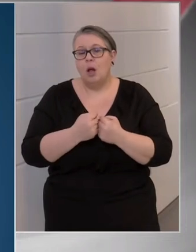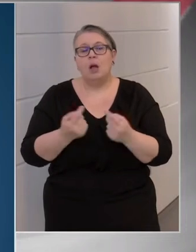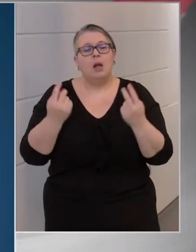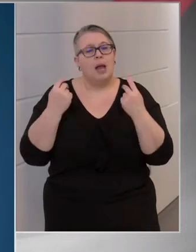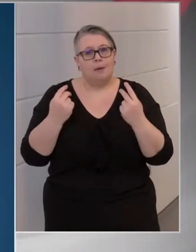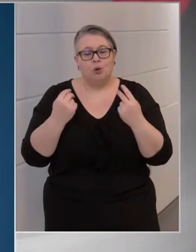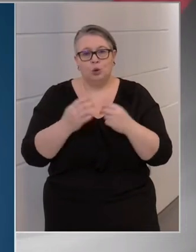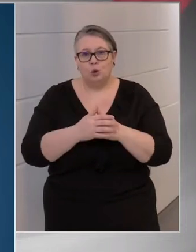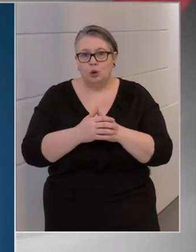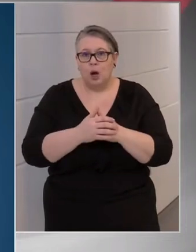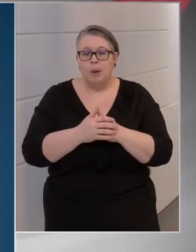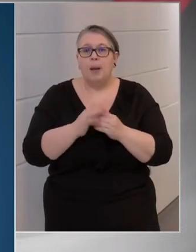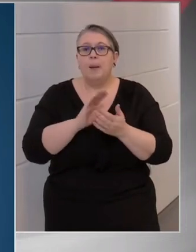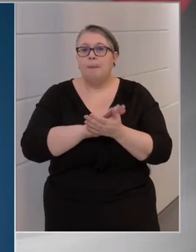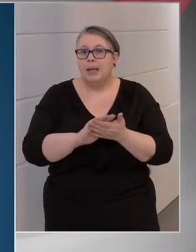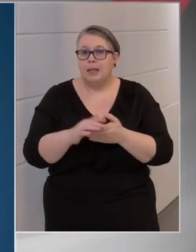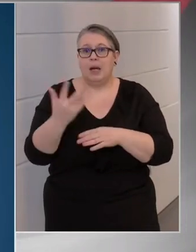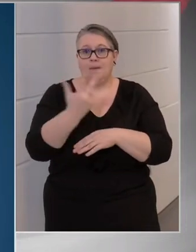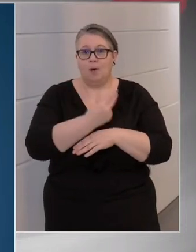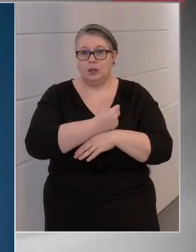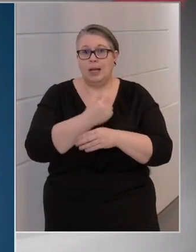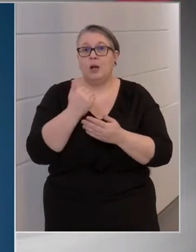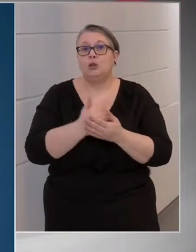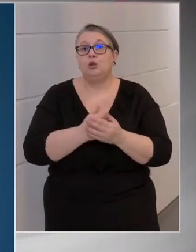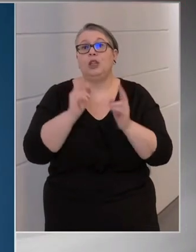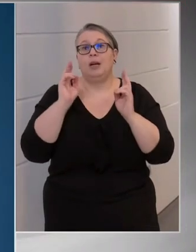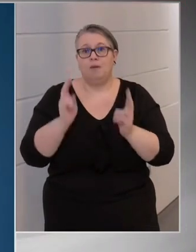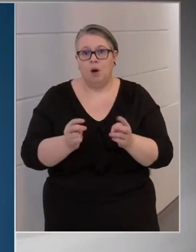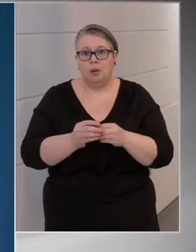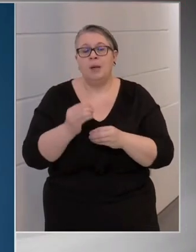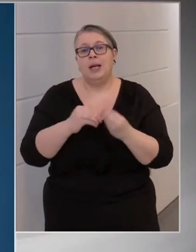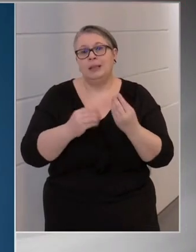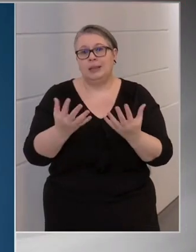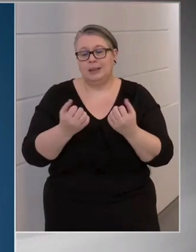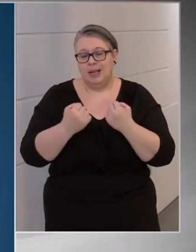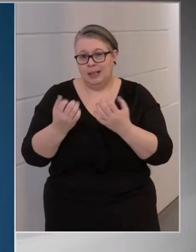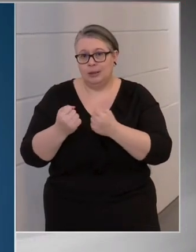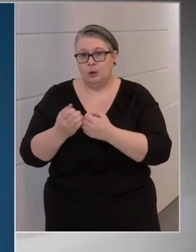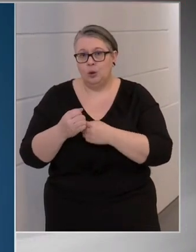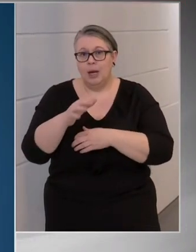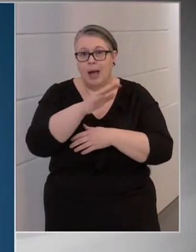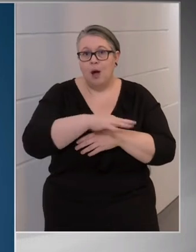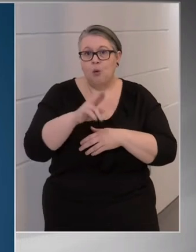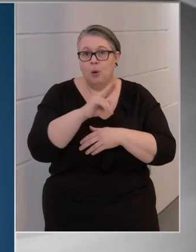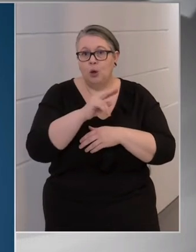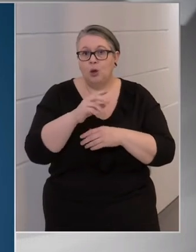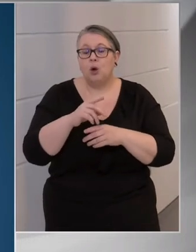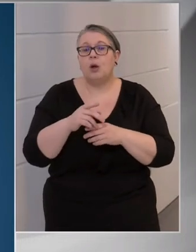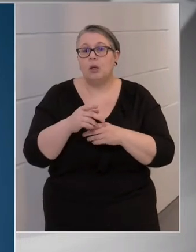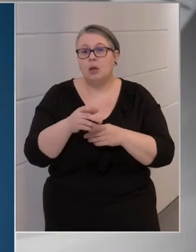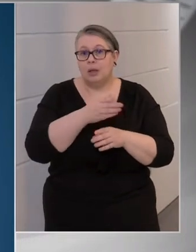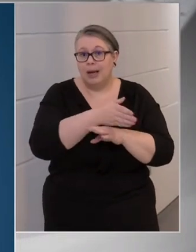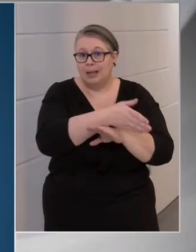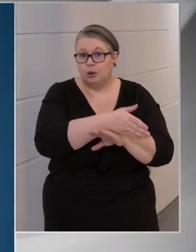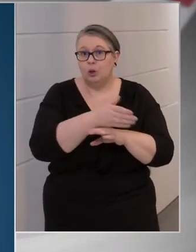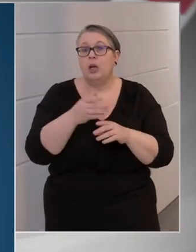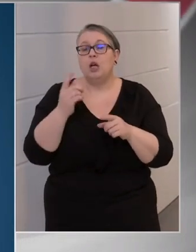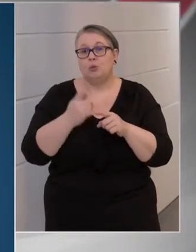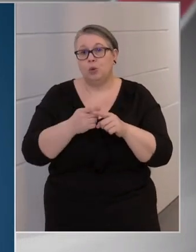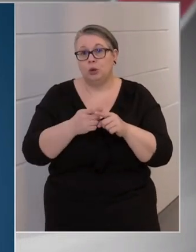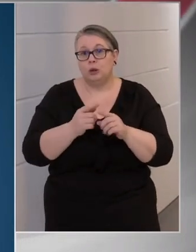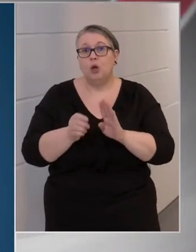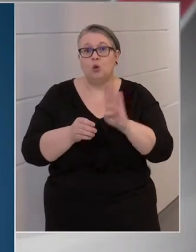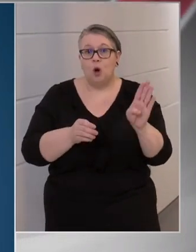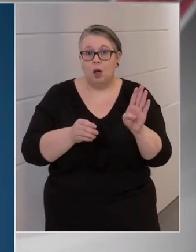fontosságú, hogy minden vakcinára szükség van. Ezért szereztünk be az Európai Unión keresztül, és ezért szereztünk be